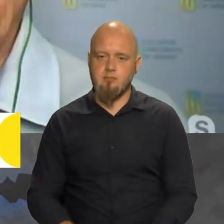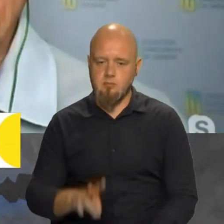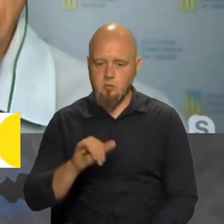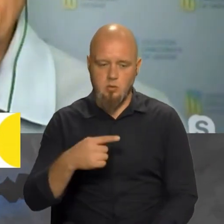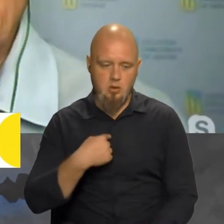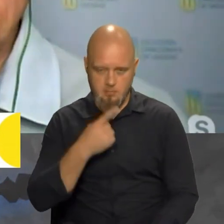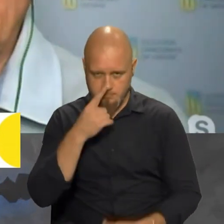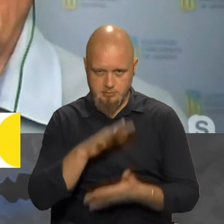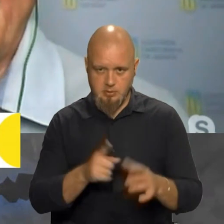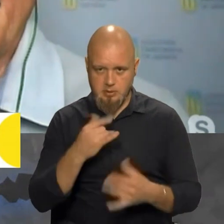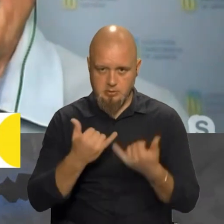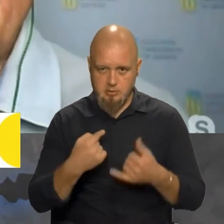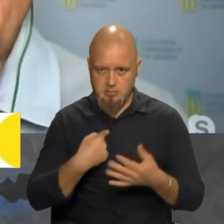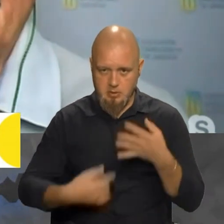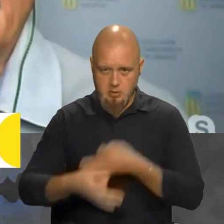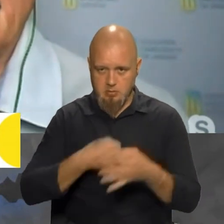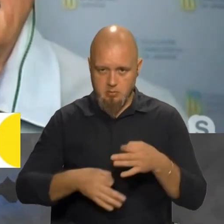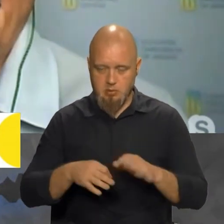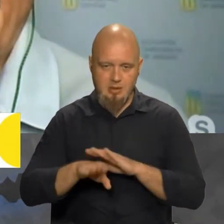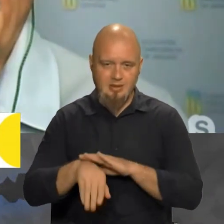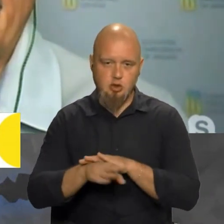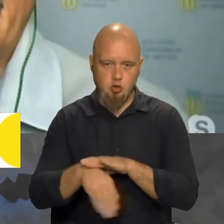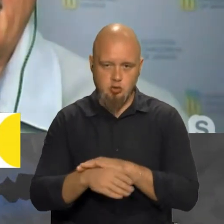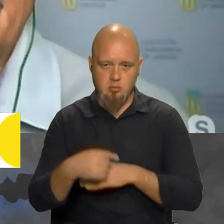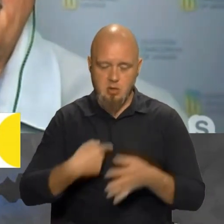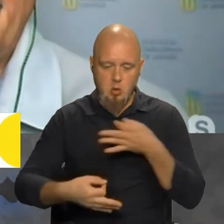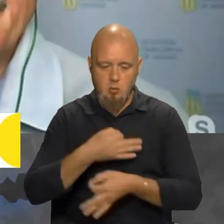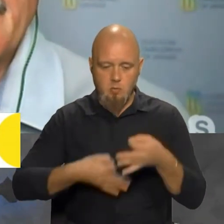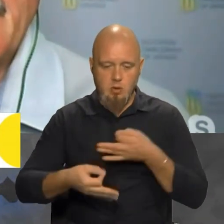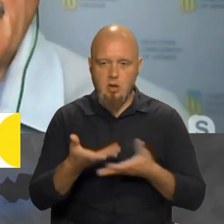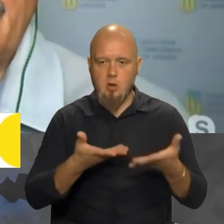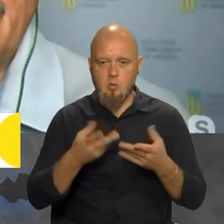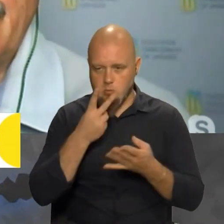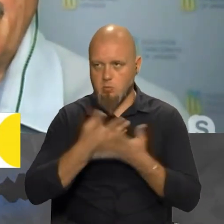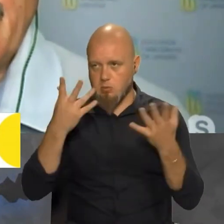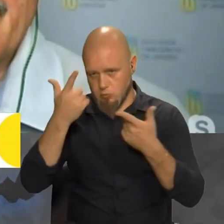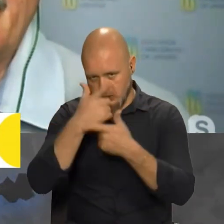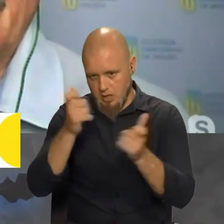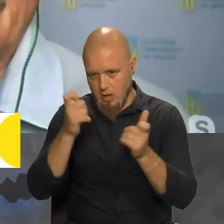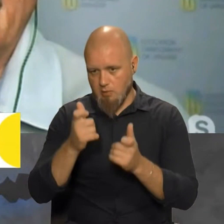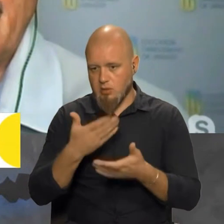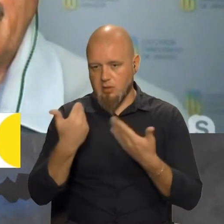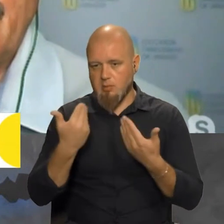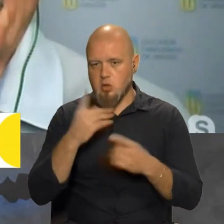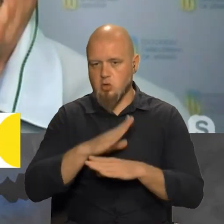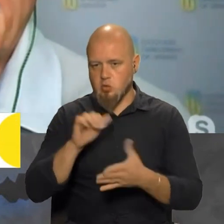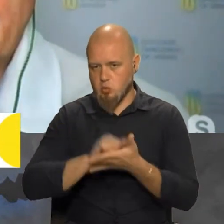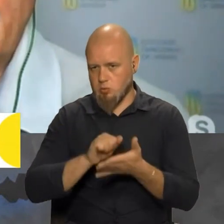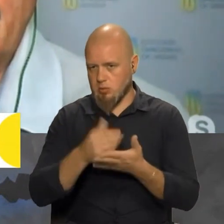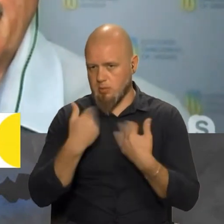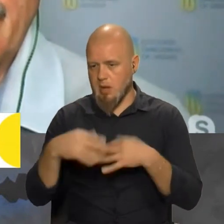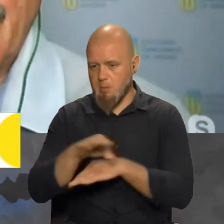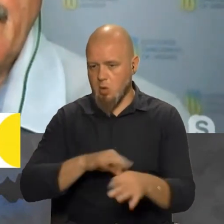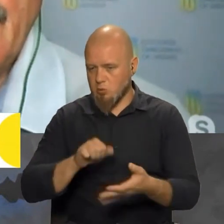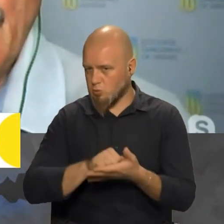Я перепрошую, але зараз ми обговорюємо нічого. Ми обговорюємо якусь публічну заяву, немає жодного документу, немає